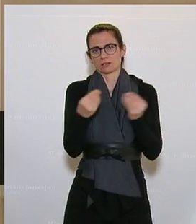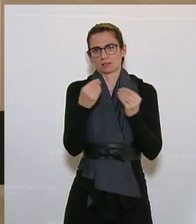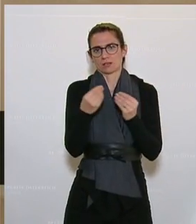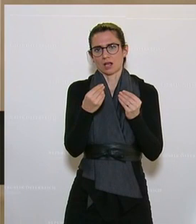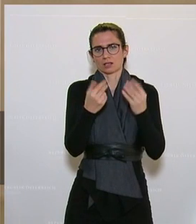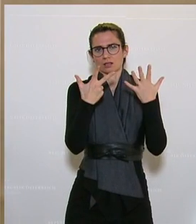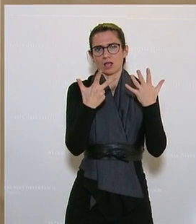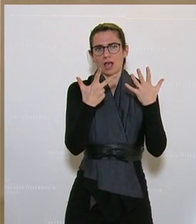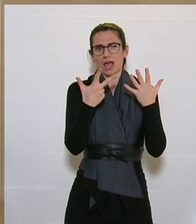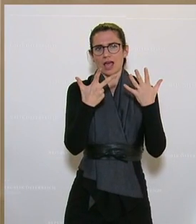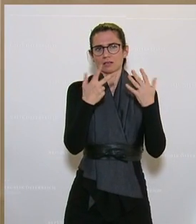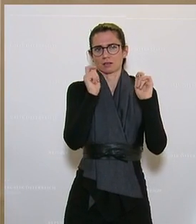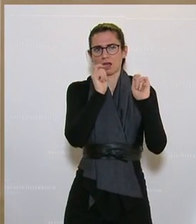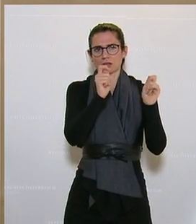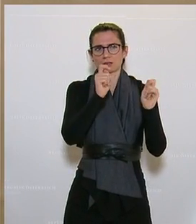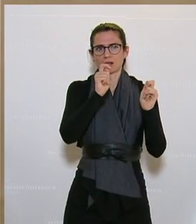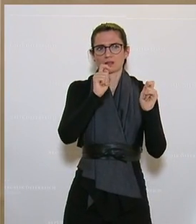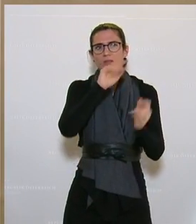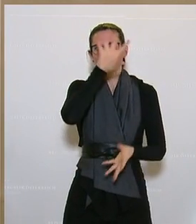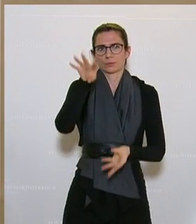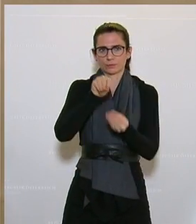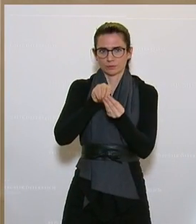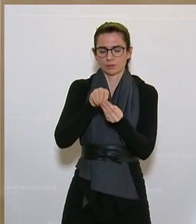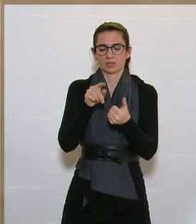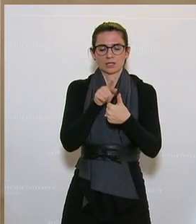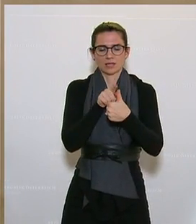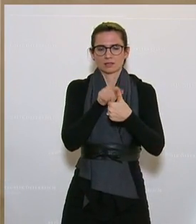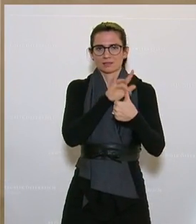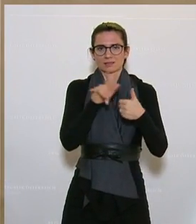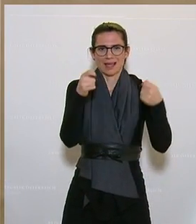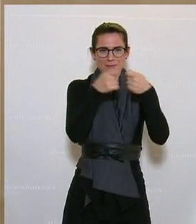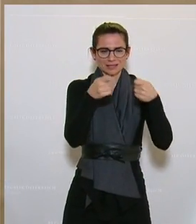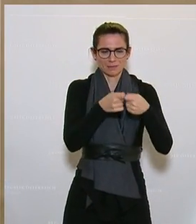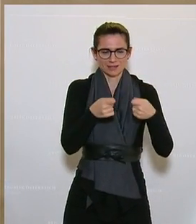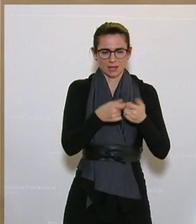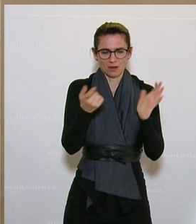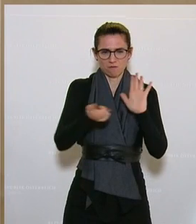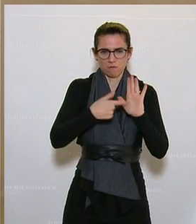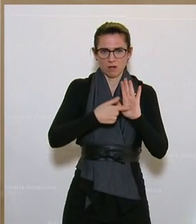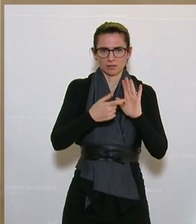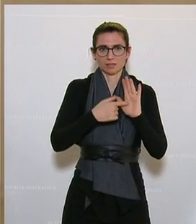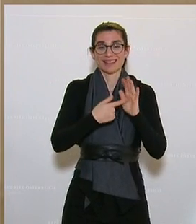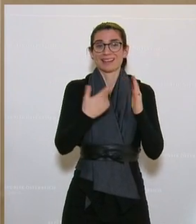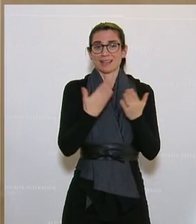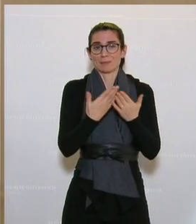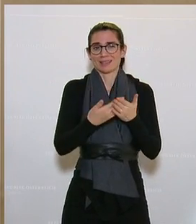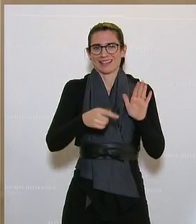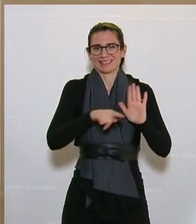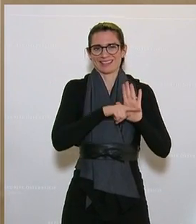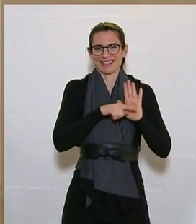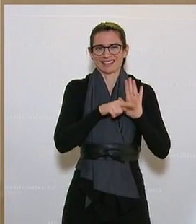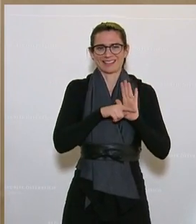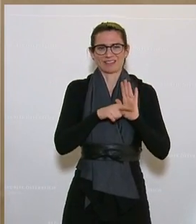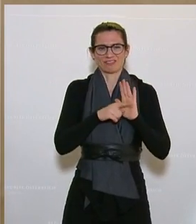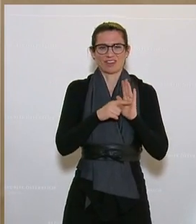Oppositionsanträge gemein. Erstens, sie fordern alle Maßnahmen ein, um die negativen Auswirkungen des